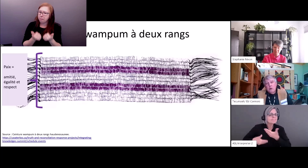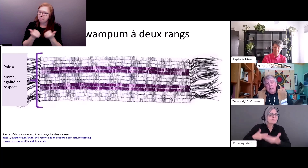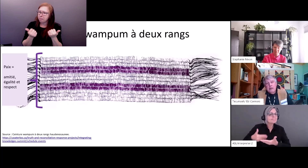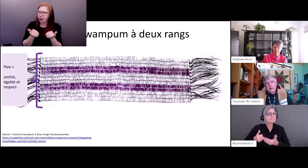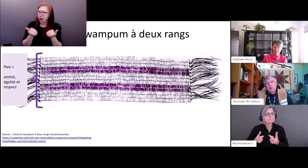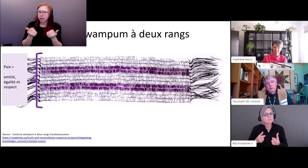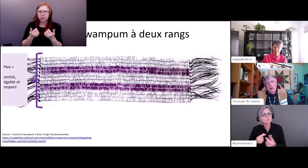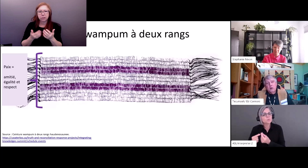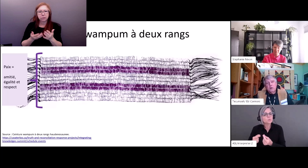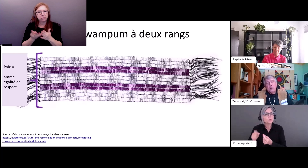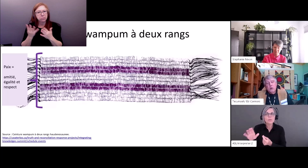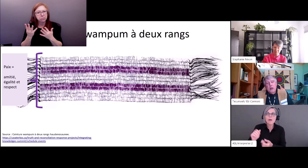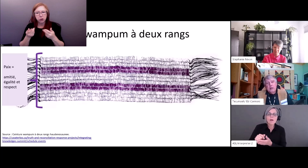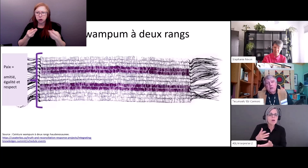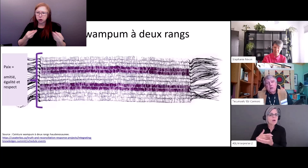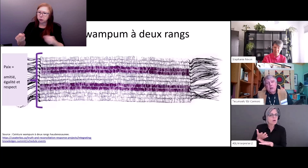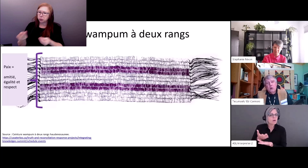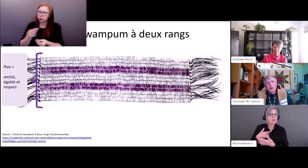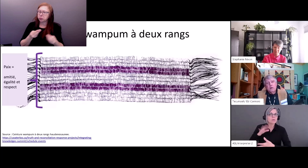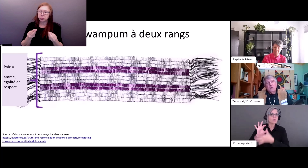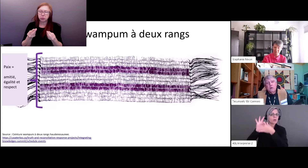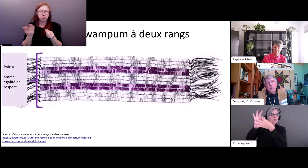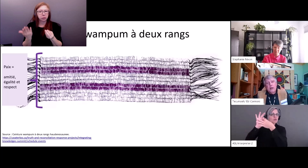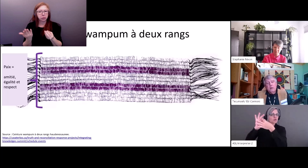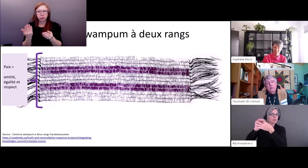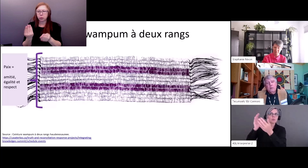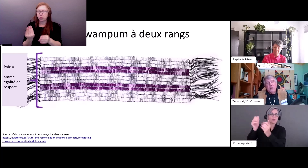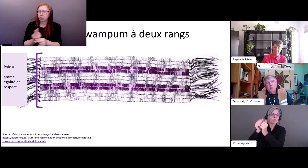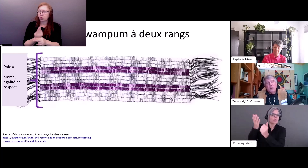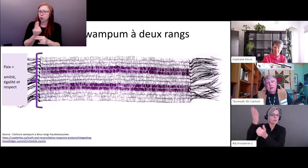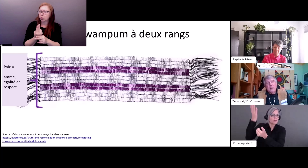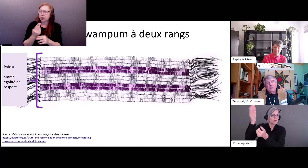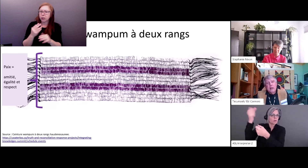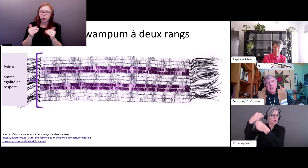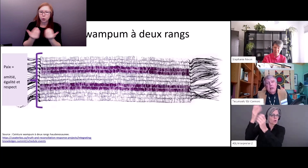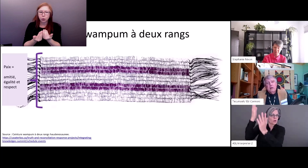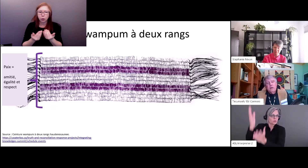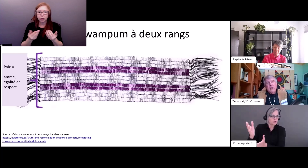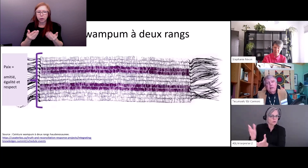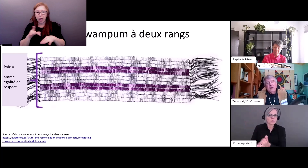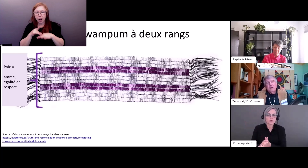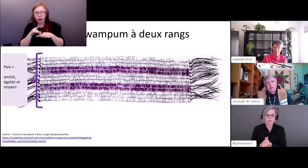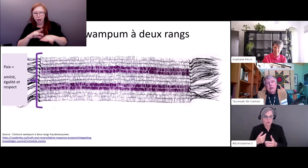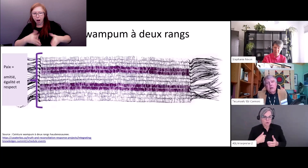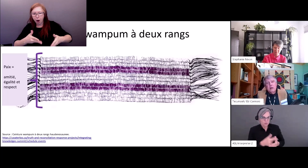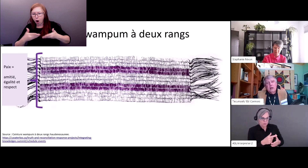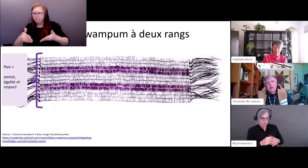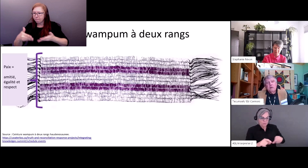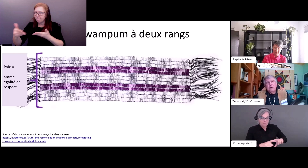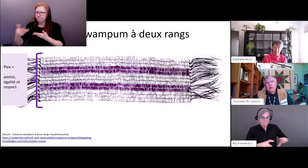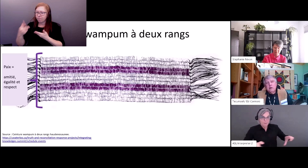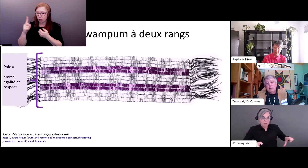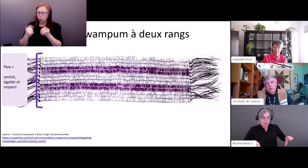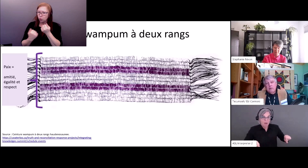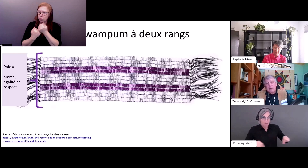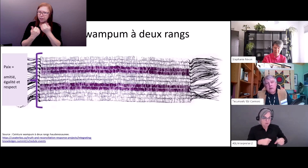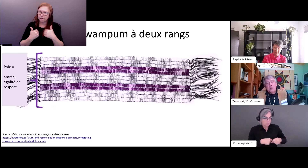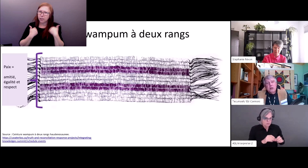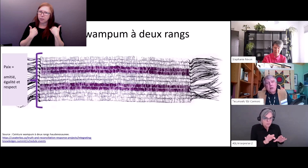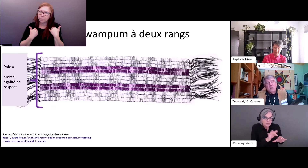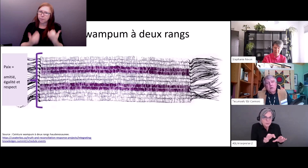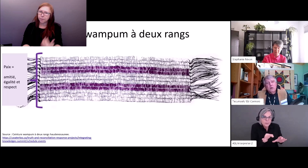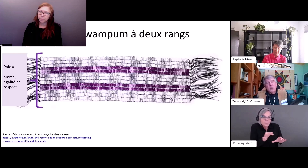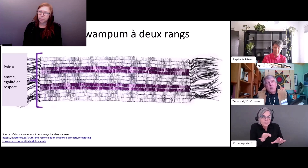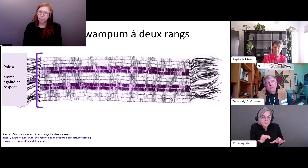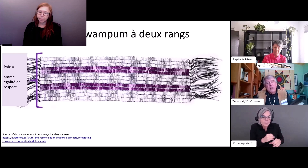comprendre toute la création donc lorsqu'on a créé cette ceinture cela a été créé pour créer la paix en